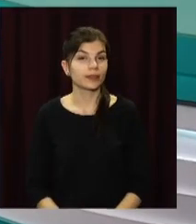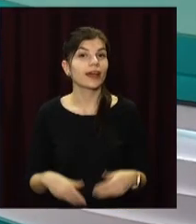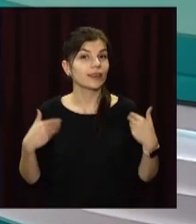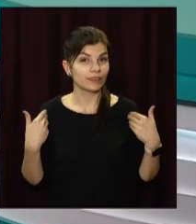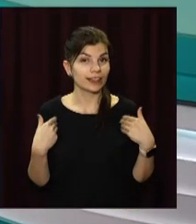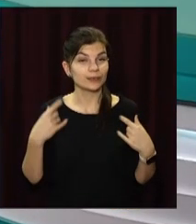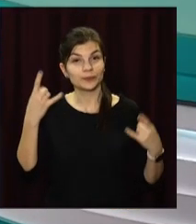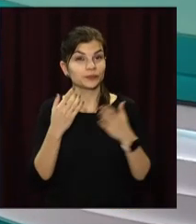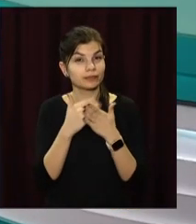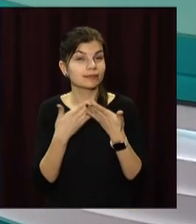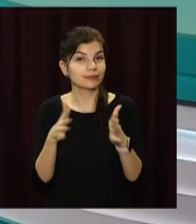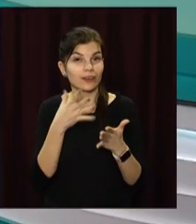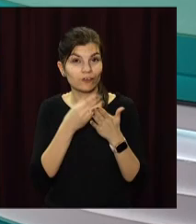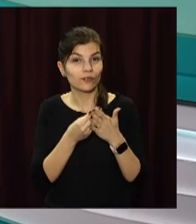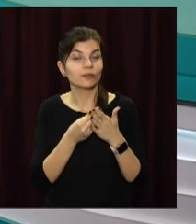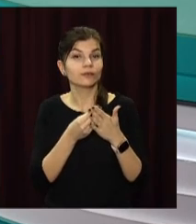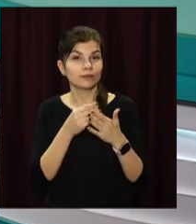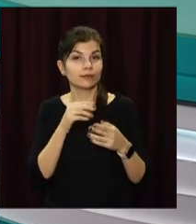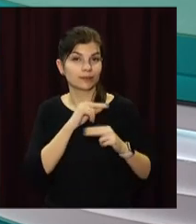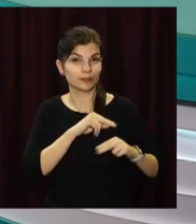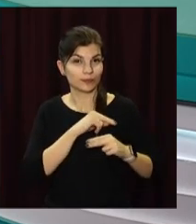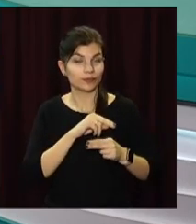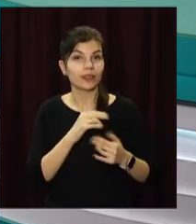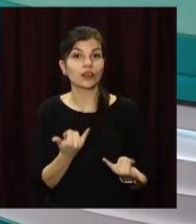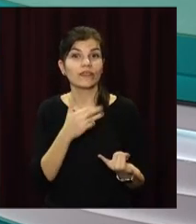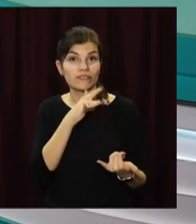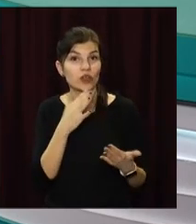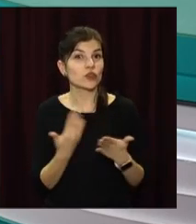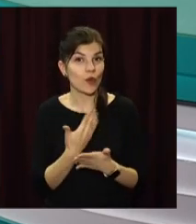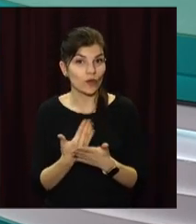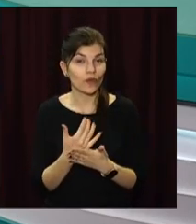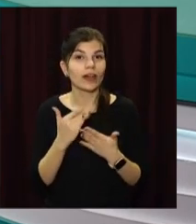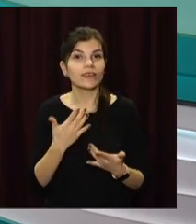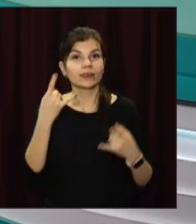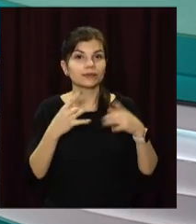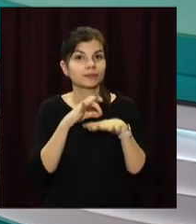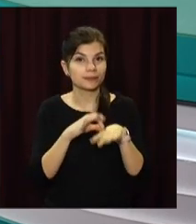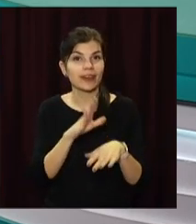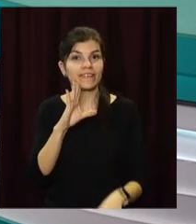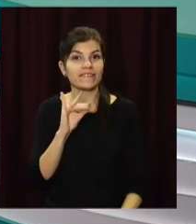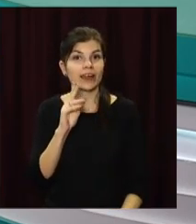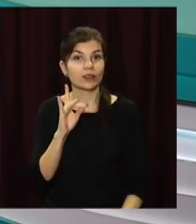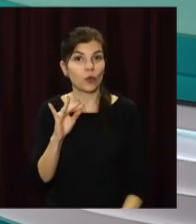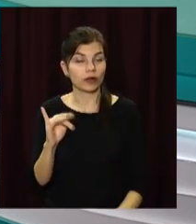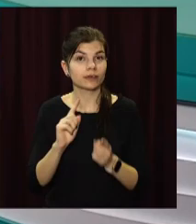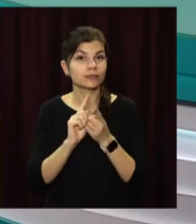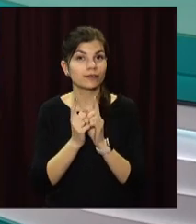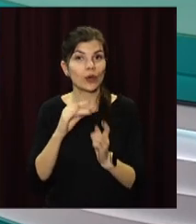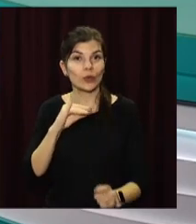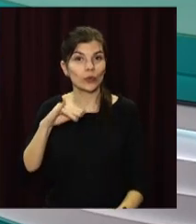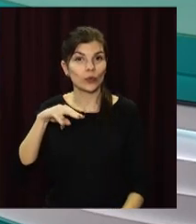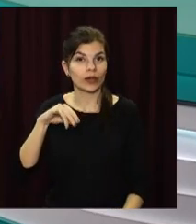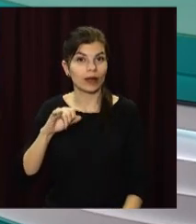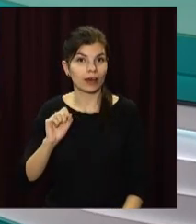Вітаю! Відкритий продовжує свою роботу і зараз, як завжди, цій порі новини. Для вас у студії працюють Вікторія Вахрушина та сортоперекладачка